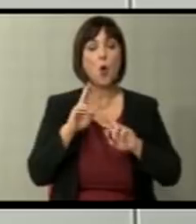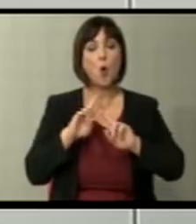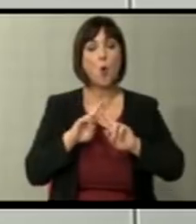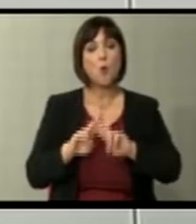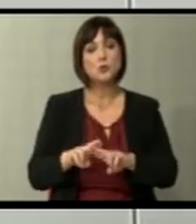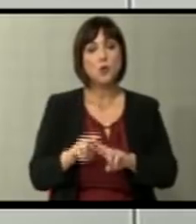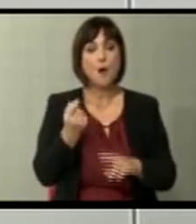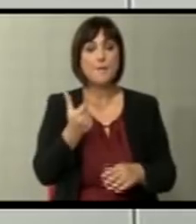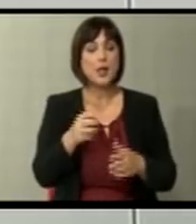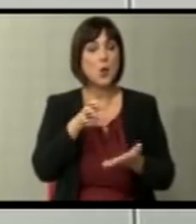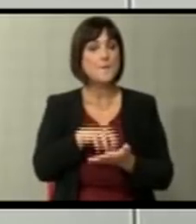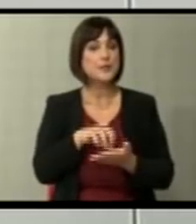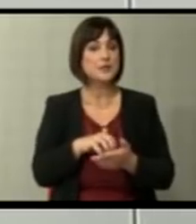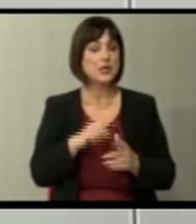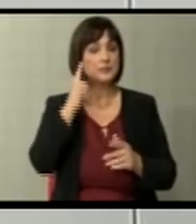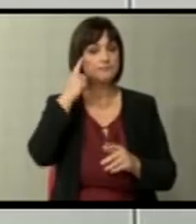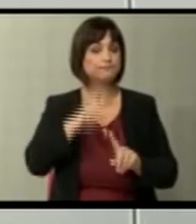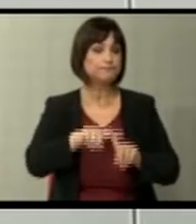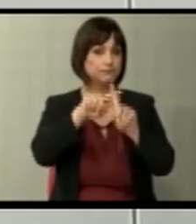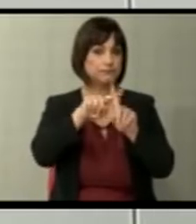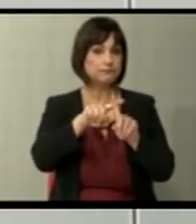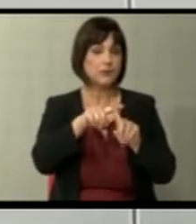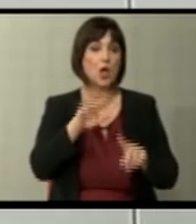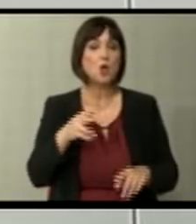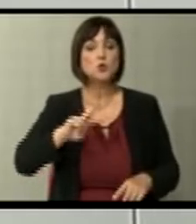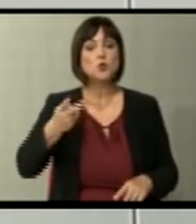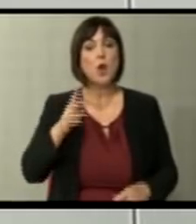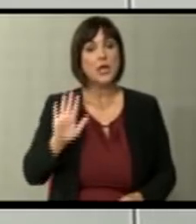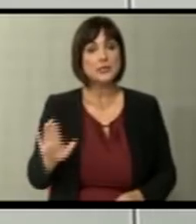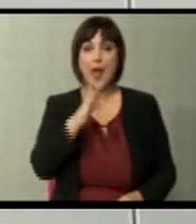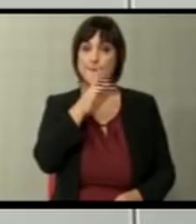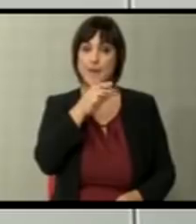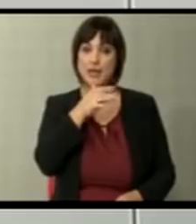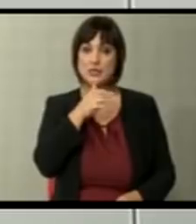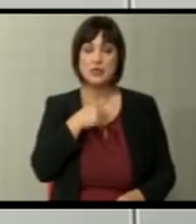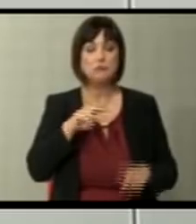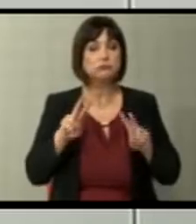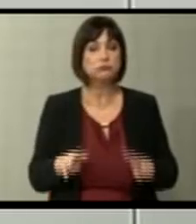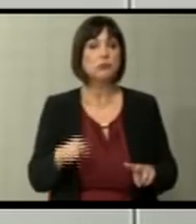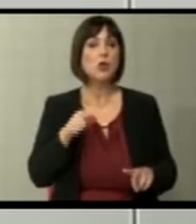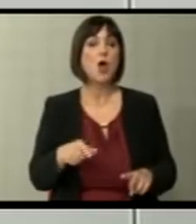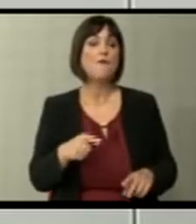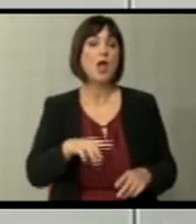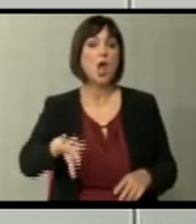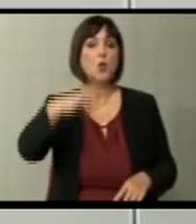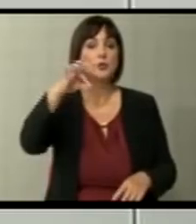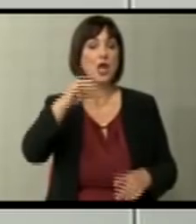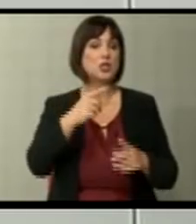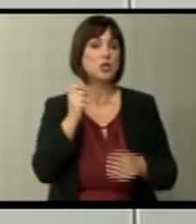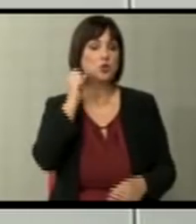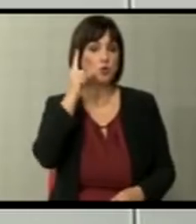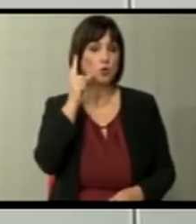малку простор за оптимизм, но од друга страна Македонија реално е уникатен случай.